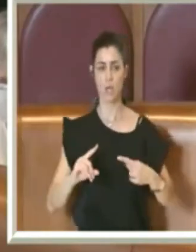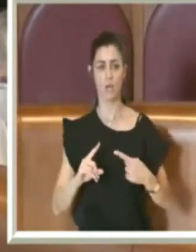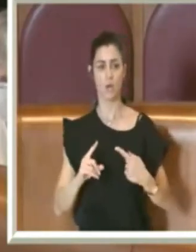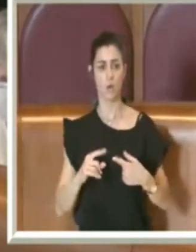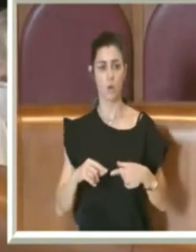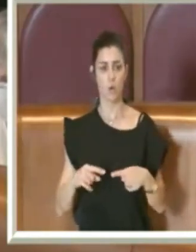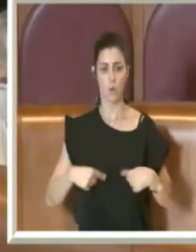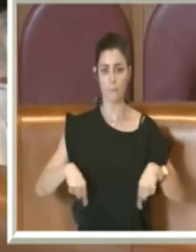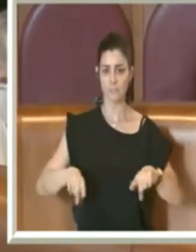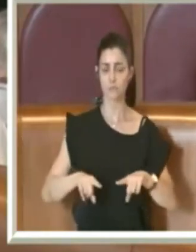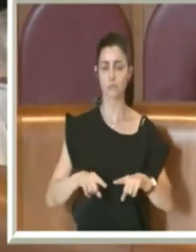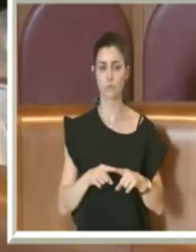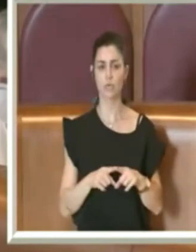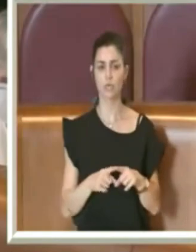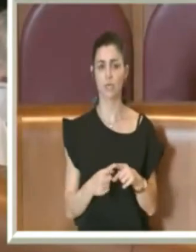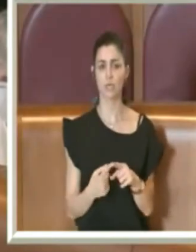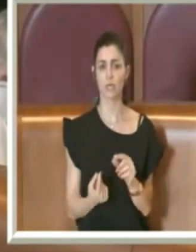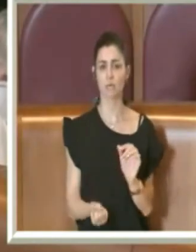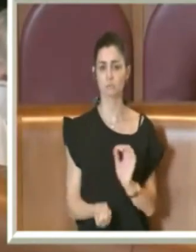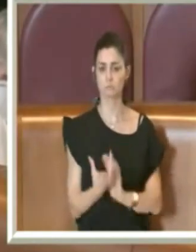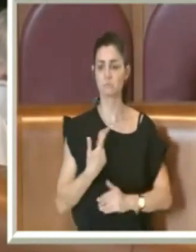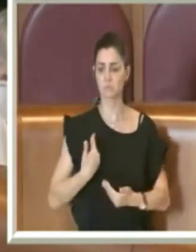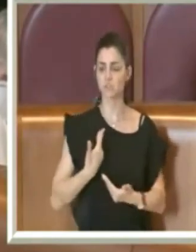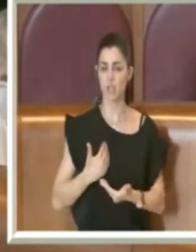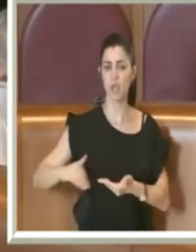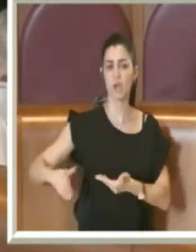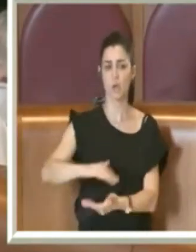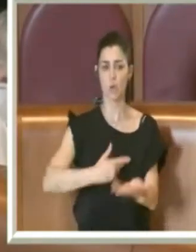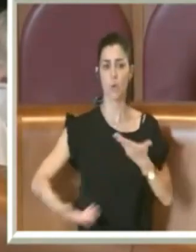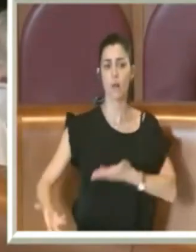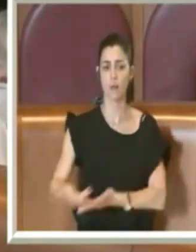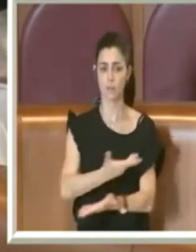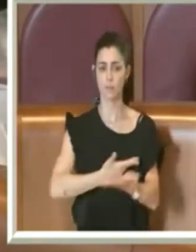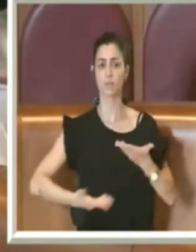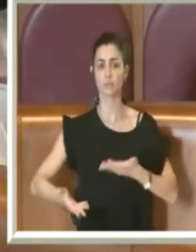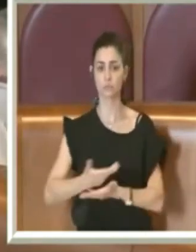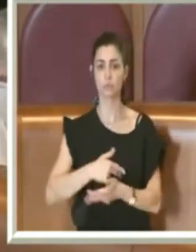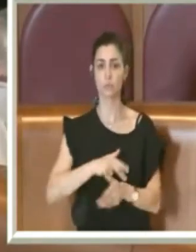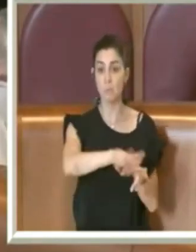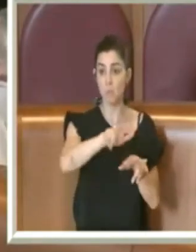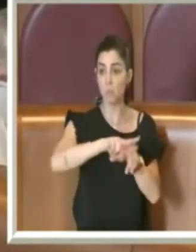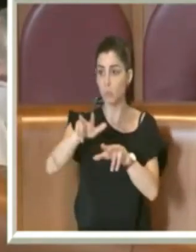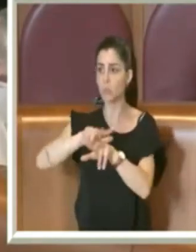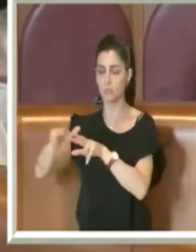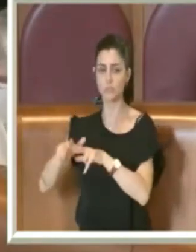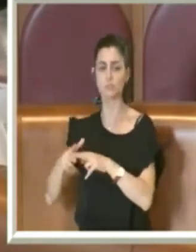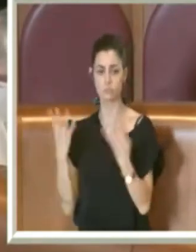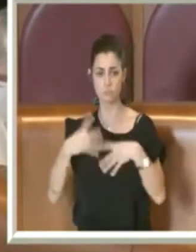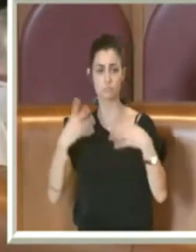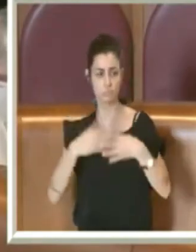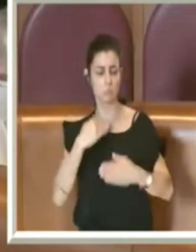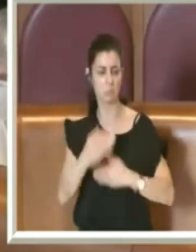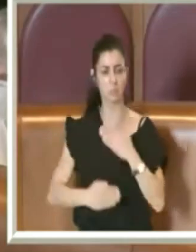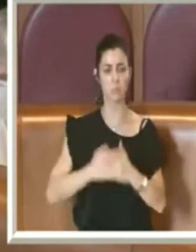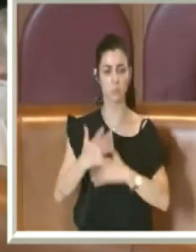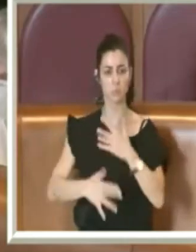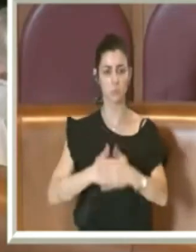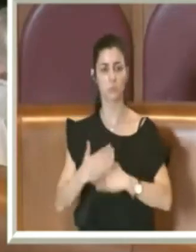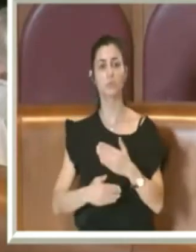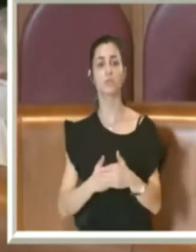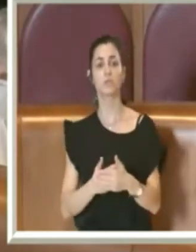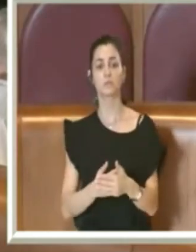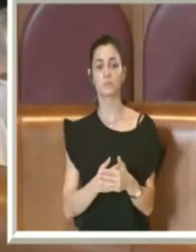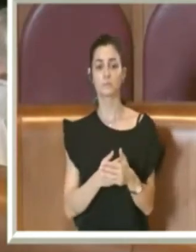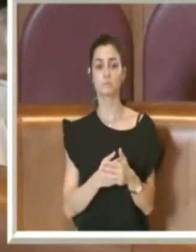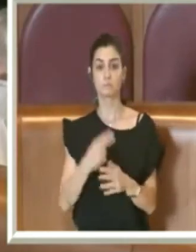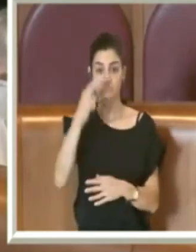emersa veramente uno spirito collaborativo. Molti municipi si stanno adoperando, stanno procedendo alle manutenzioni